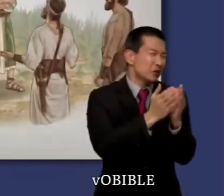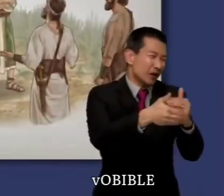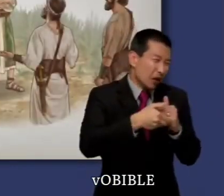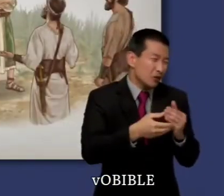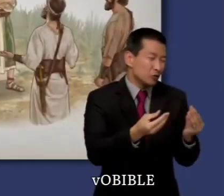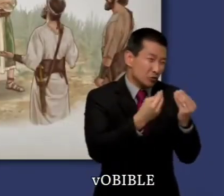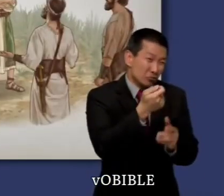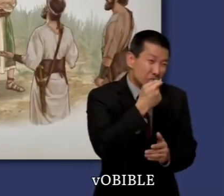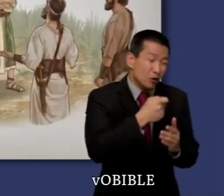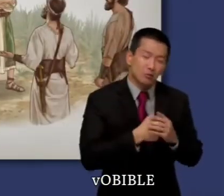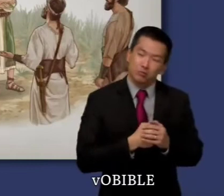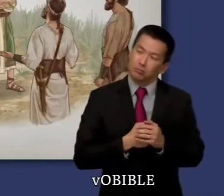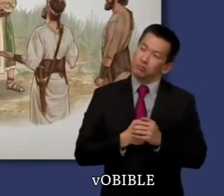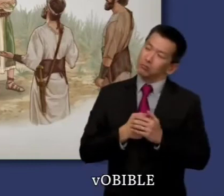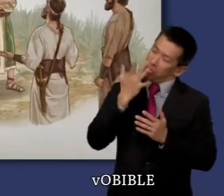propriétaire de moutons.